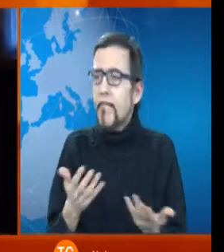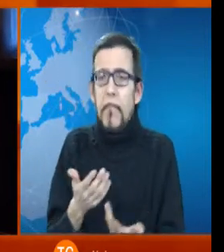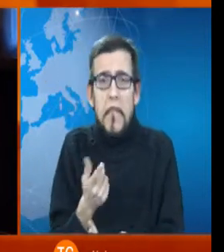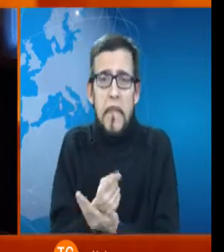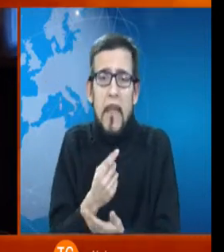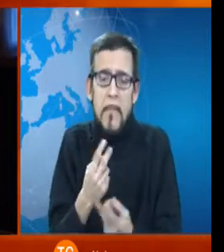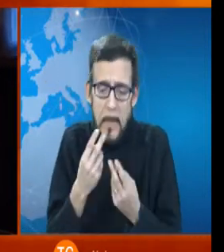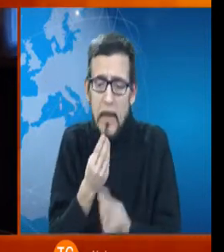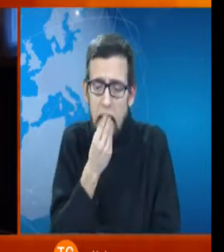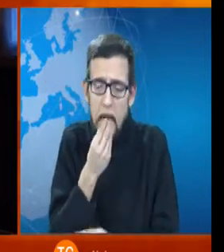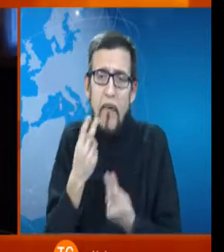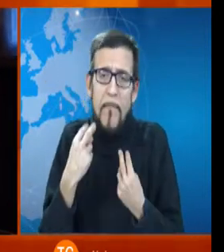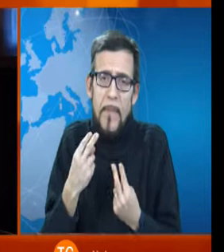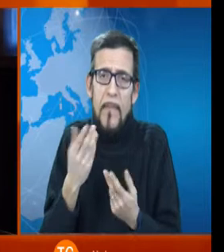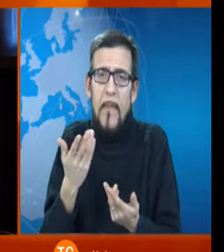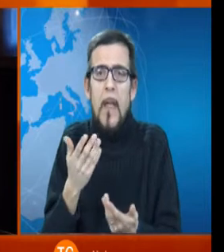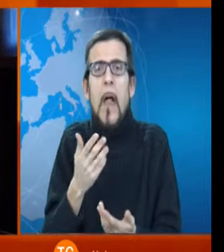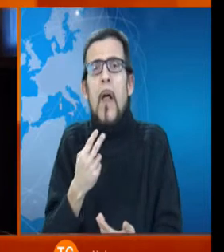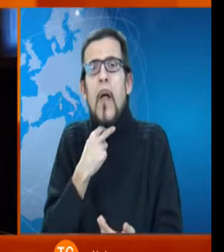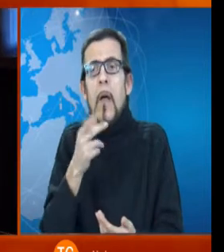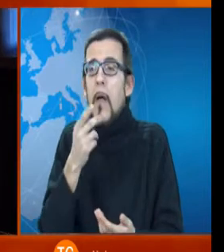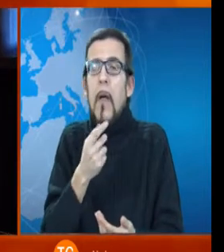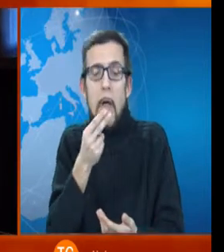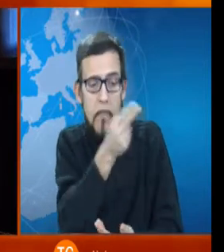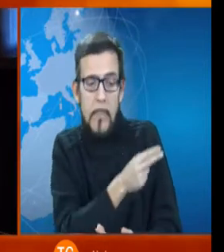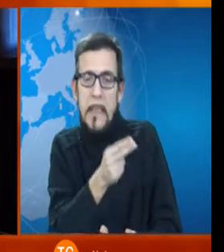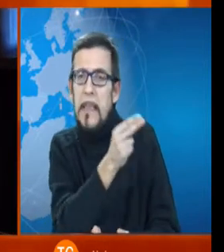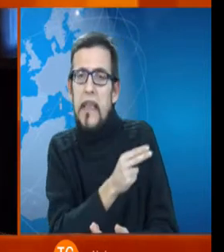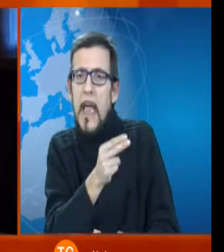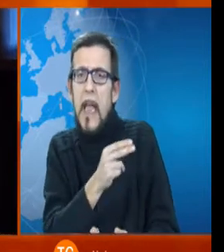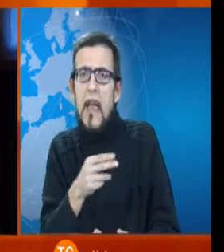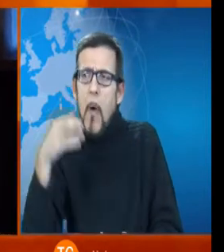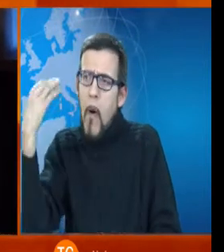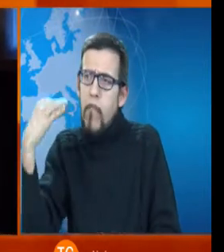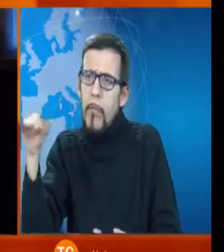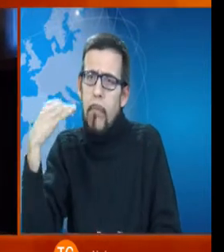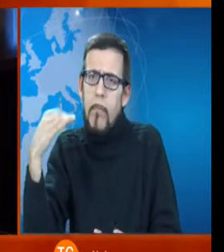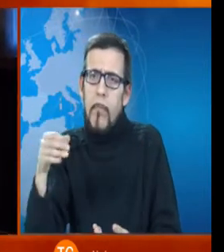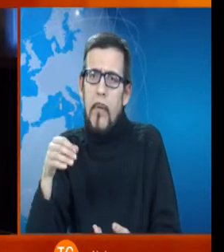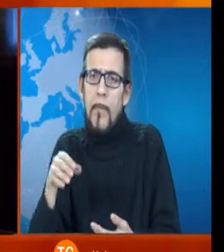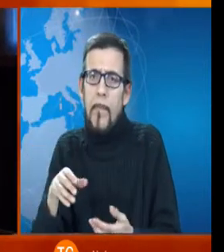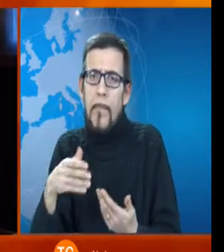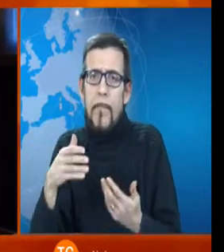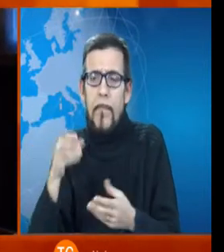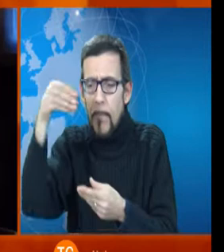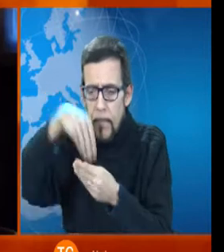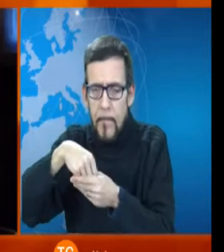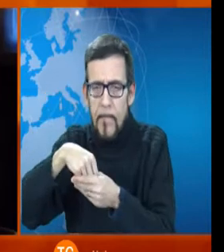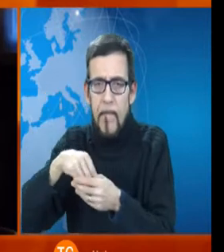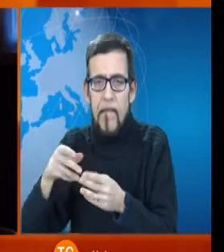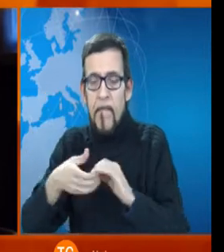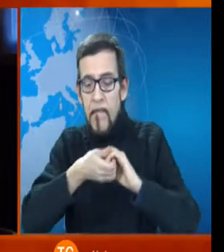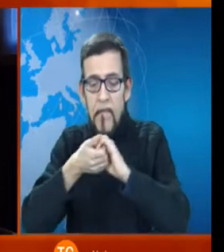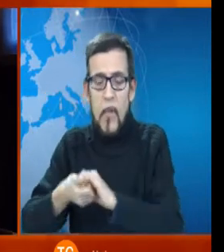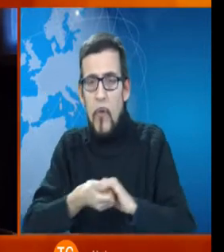una mano baciata dal signore e trova immediatamente occupazione in una delle società inglesi che stanno